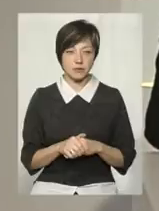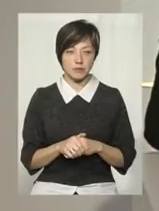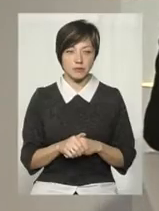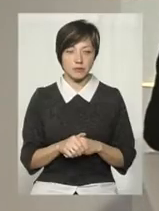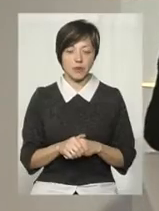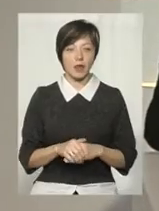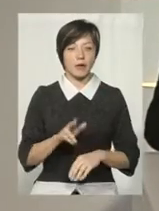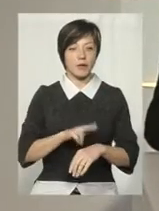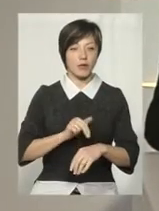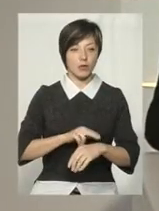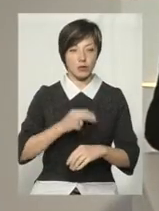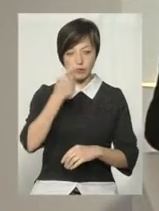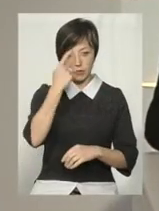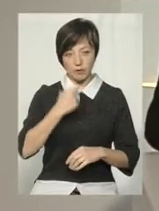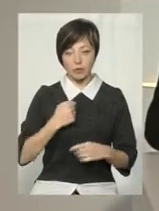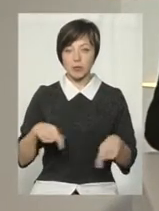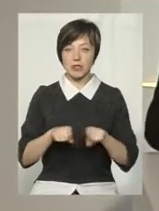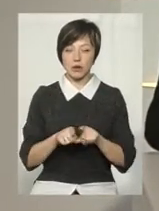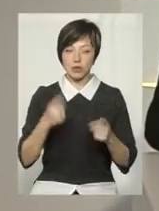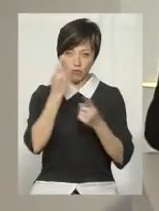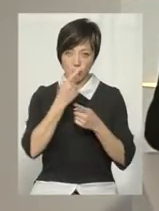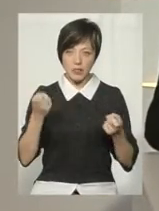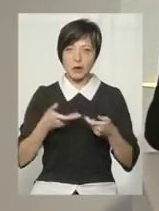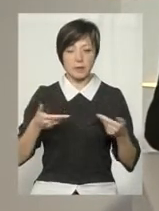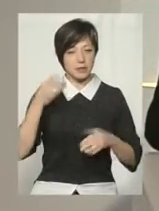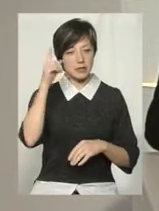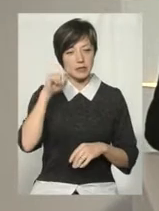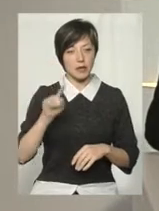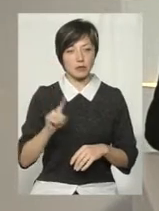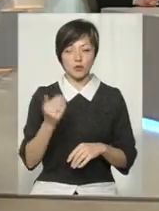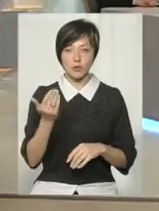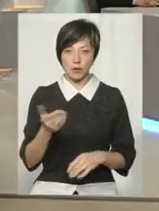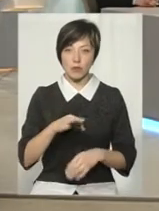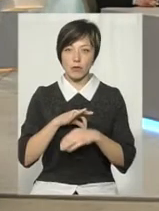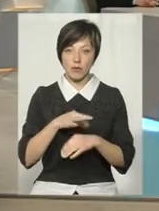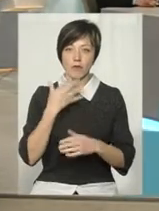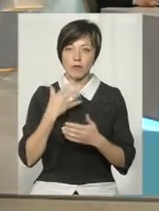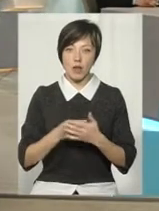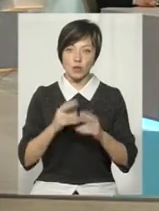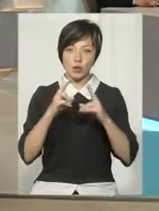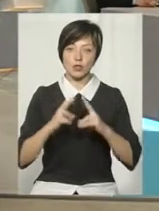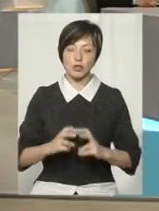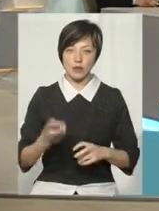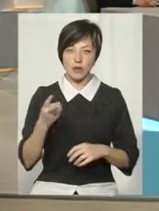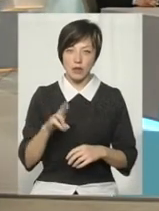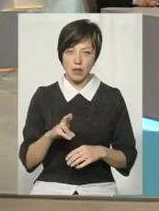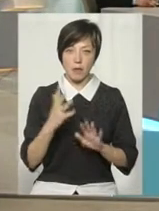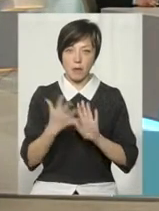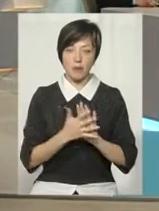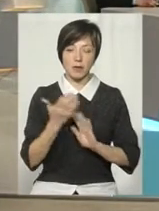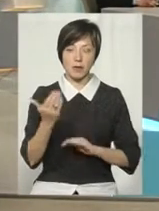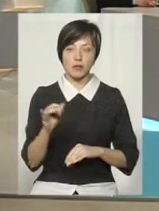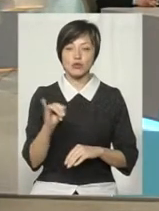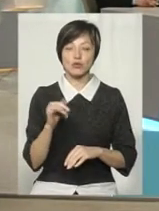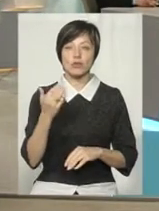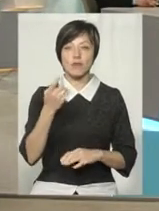Отже, правоохоронці повідомили нам такого роду інформацію, а ми знаємо, що ви проводили, власне, розслідування нападу на вас і